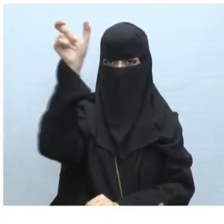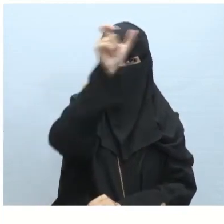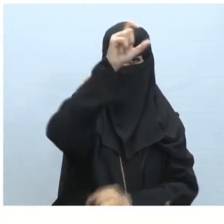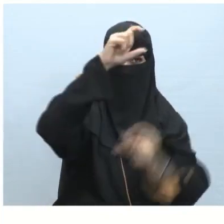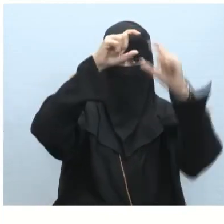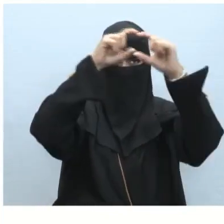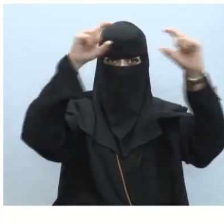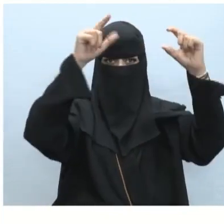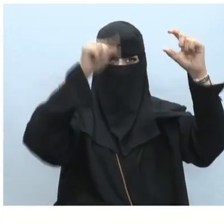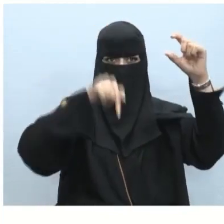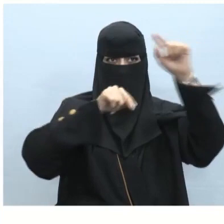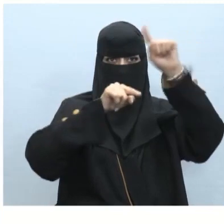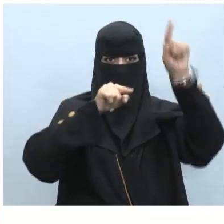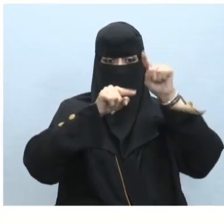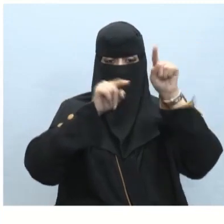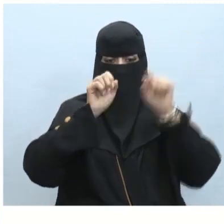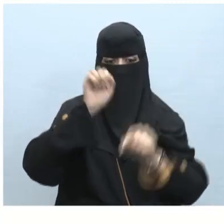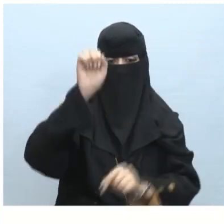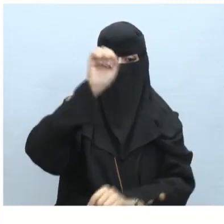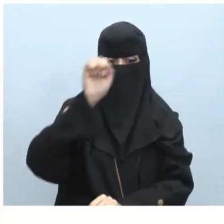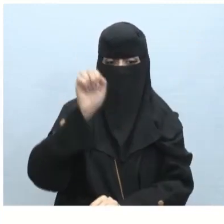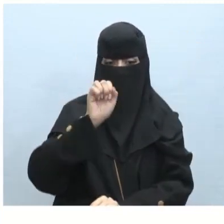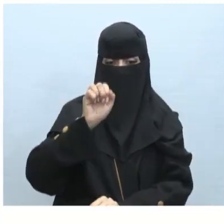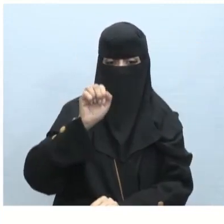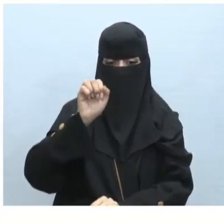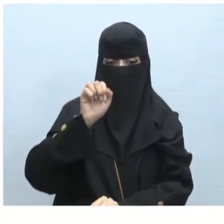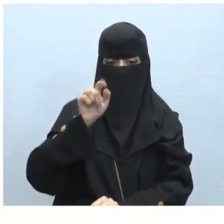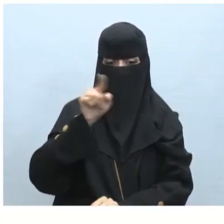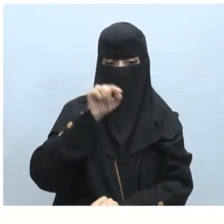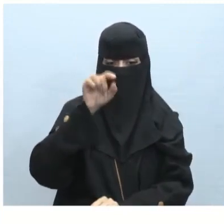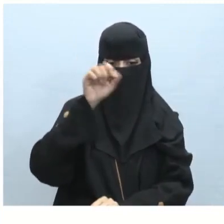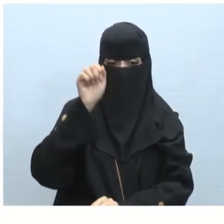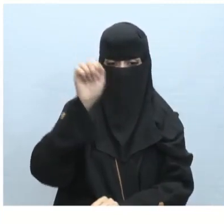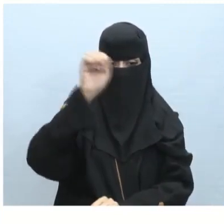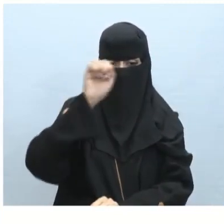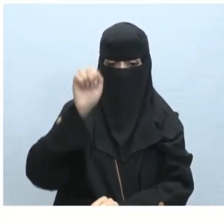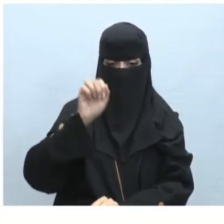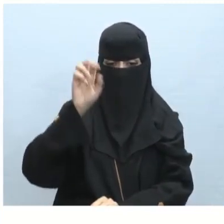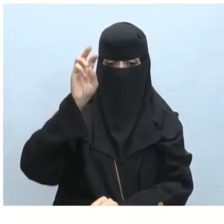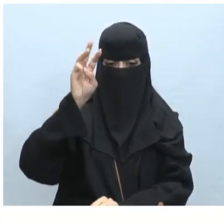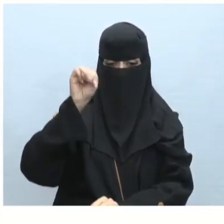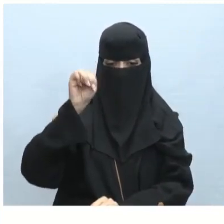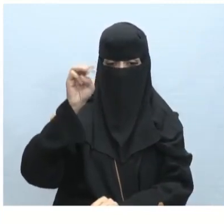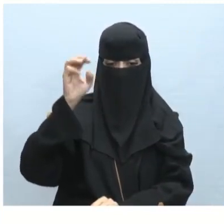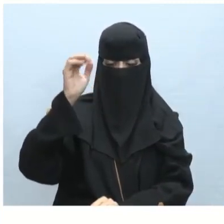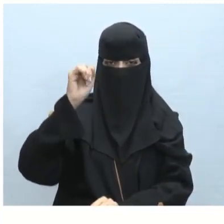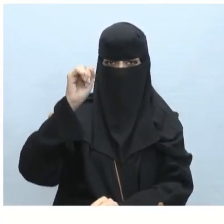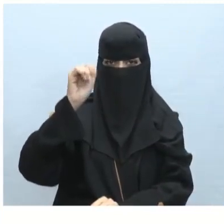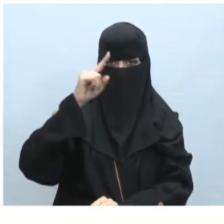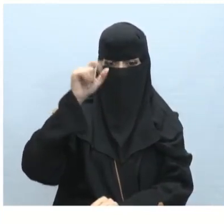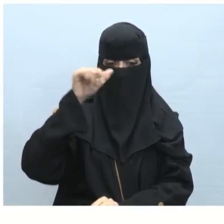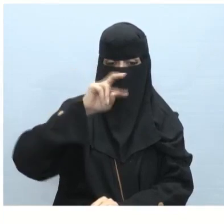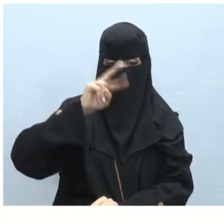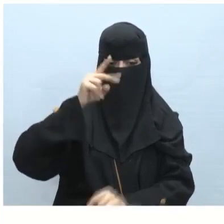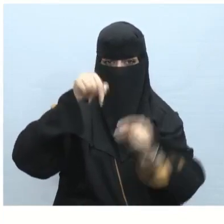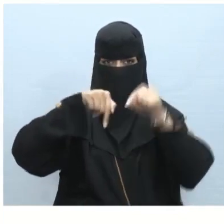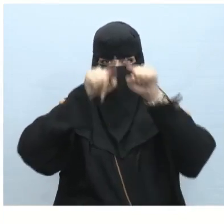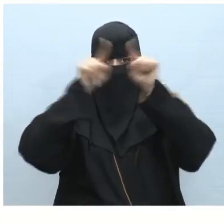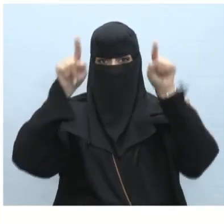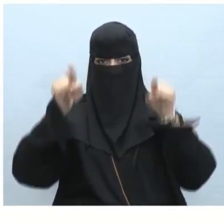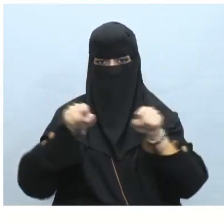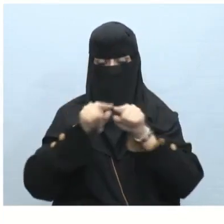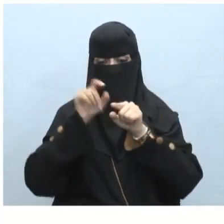مجموعة رسومات توضحية نختار SmartArt بعد الضغط على SmartArt